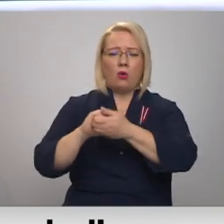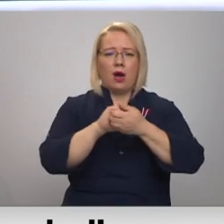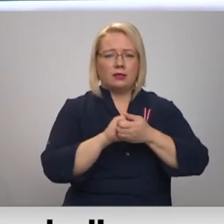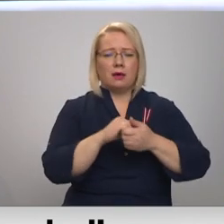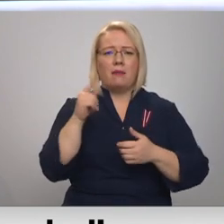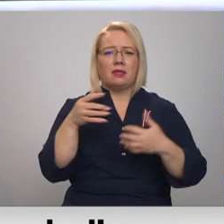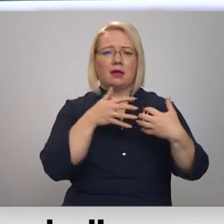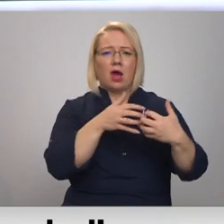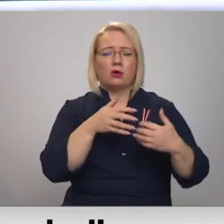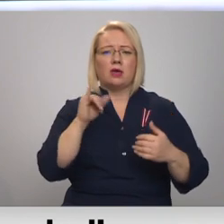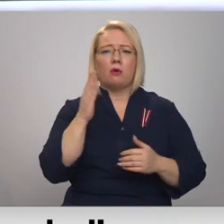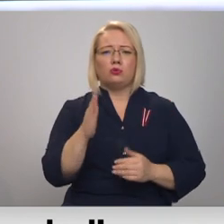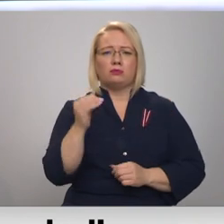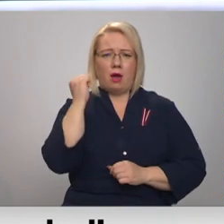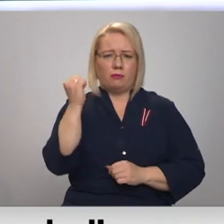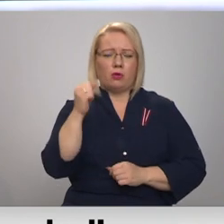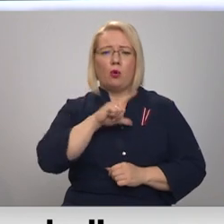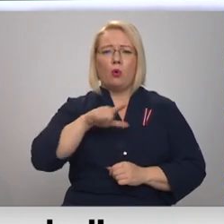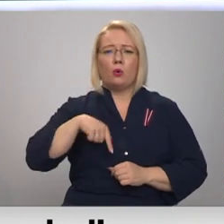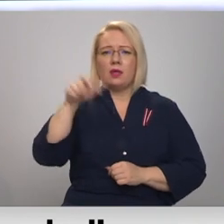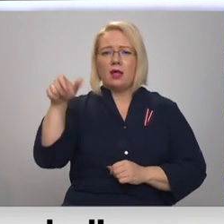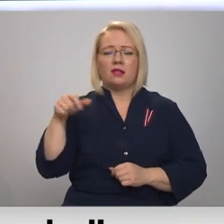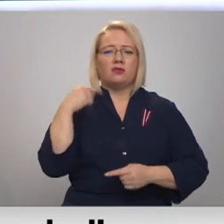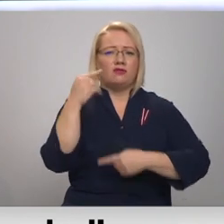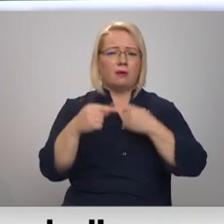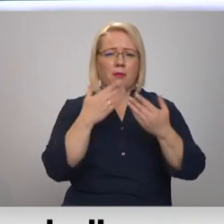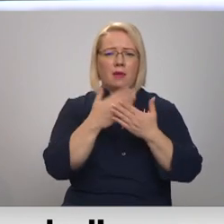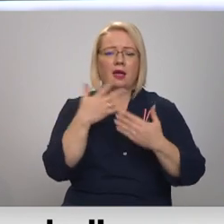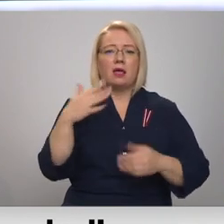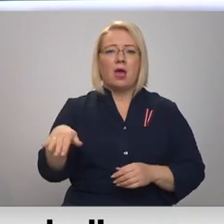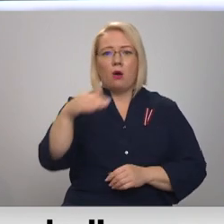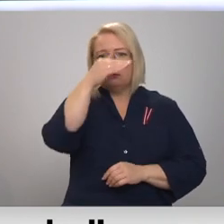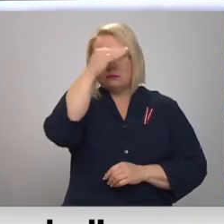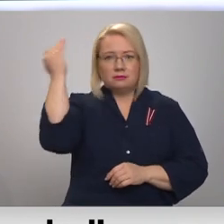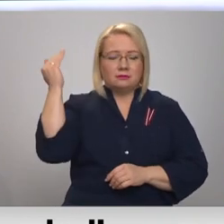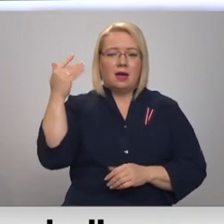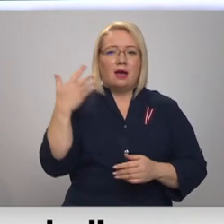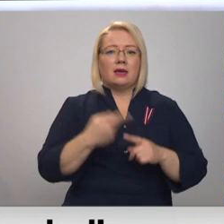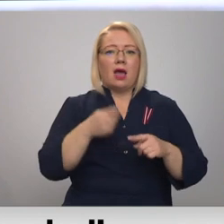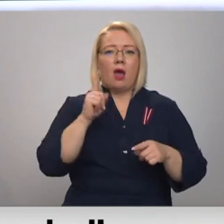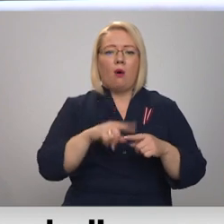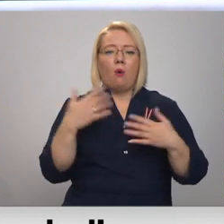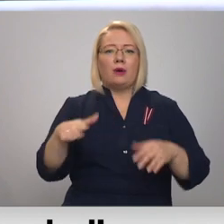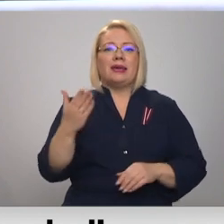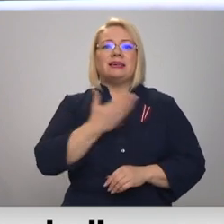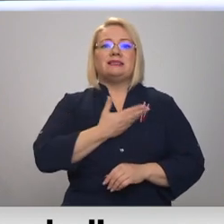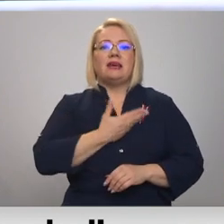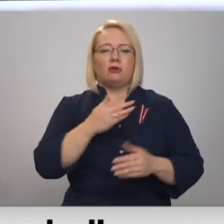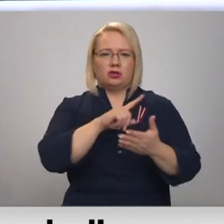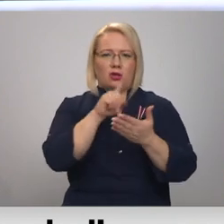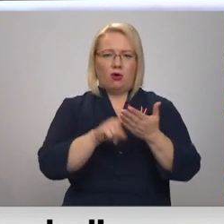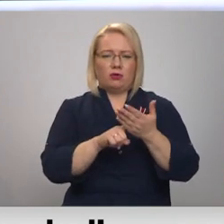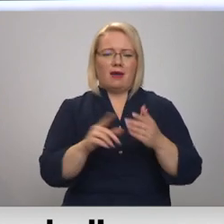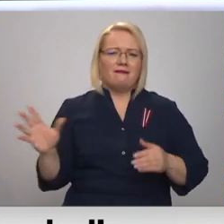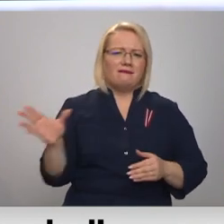apdraudēti. Latvieši vienmēr ir pierādījuši, ka tiešām ūdens smējās mutē, tiešām ir izdzīvošanas jautājums. Viņi viss ir